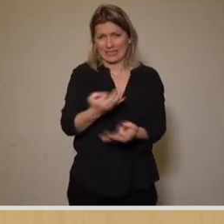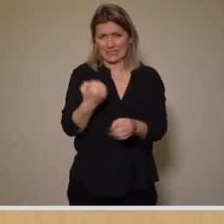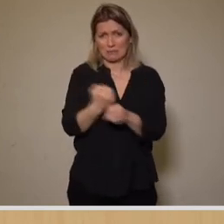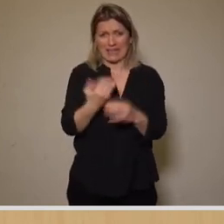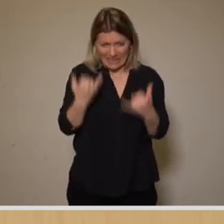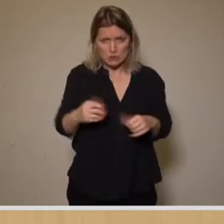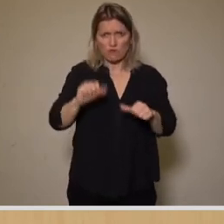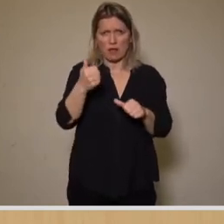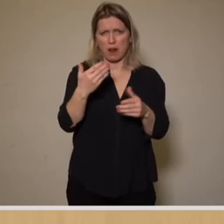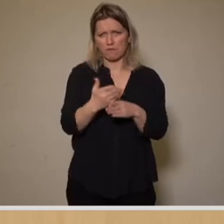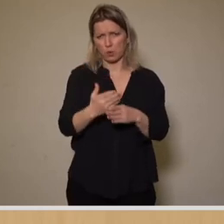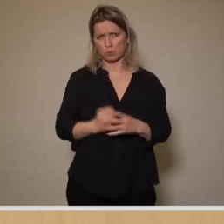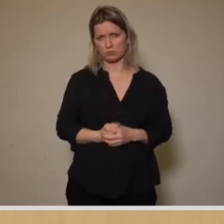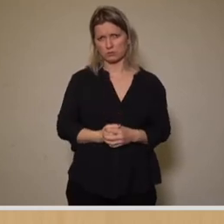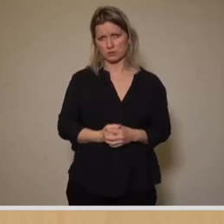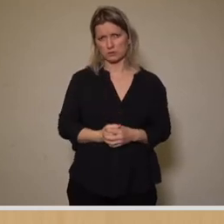Danke.